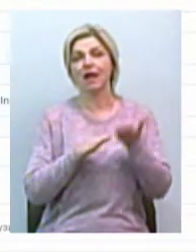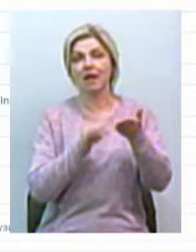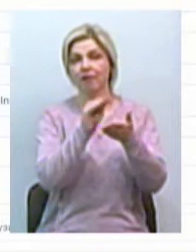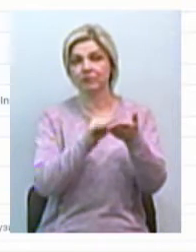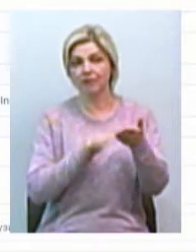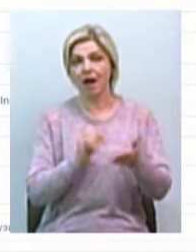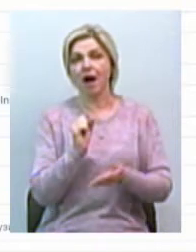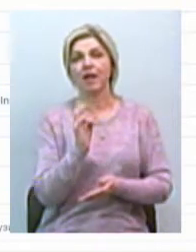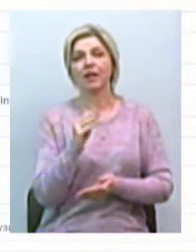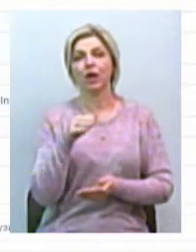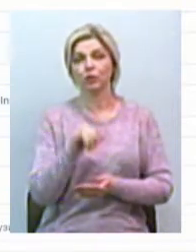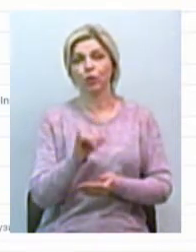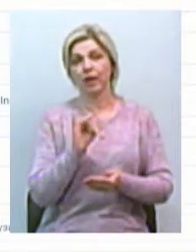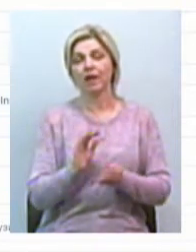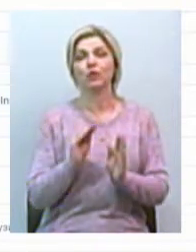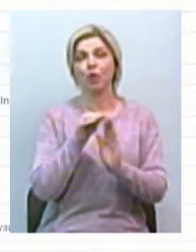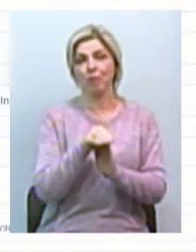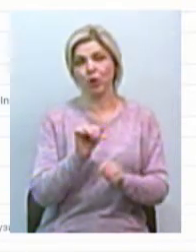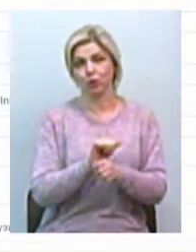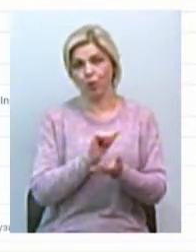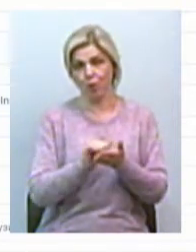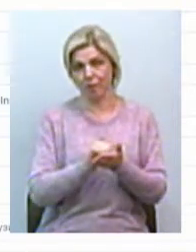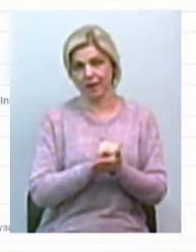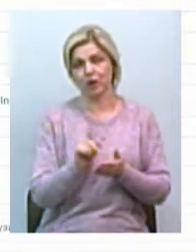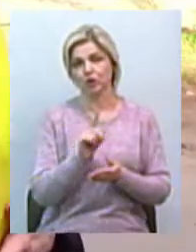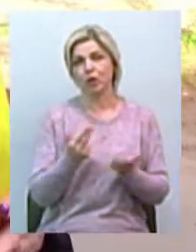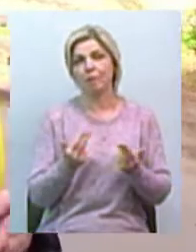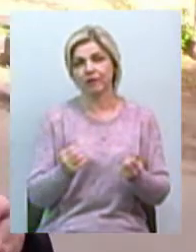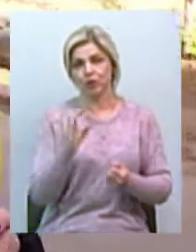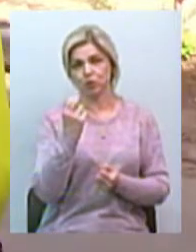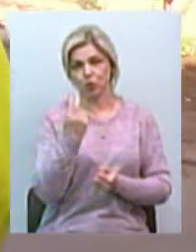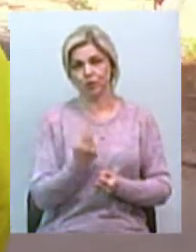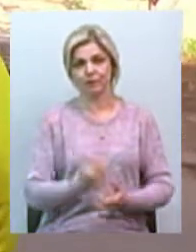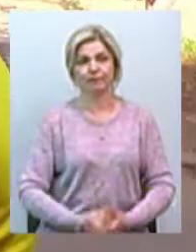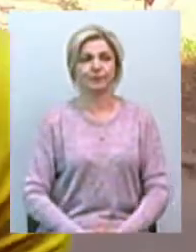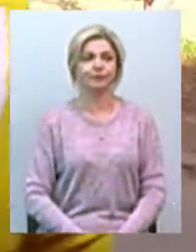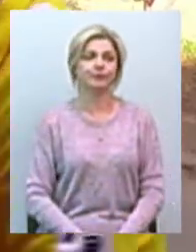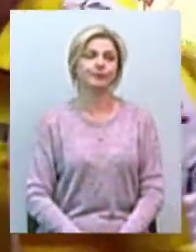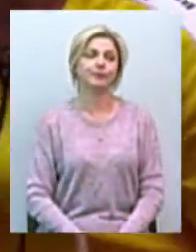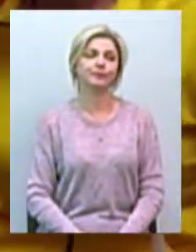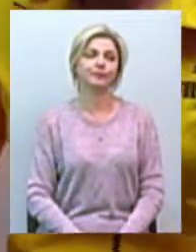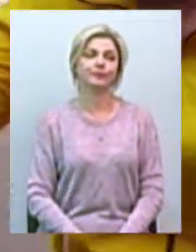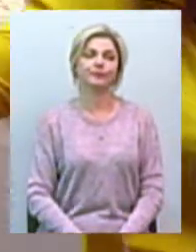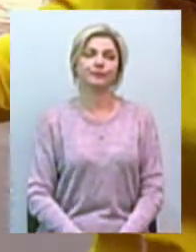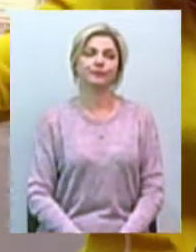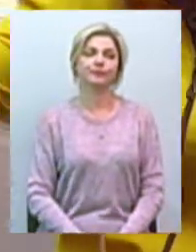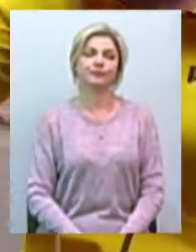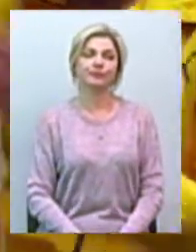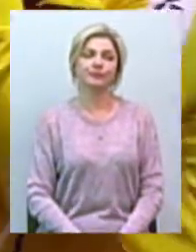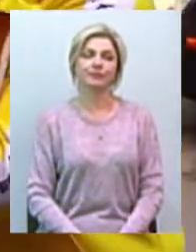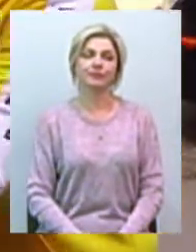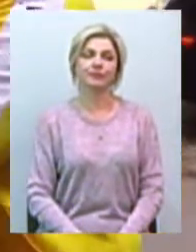анкету і прикріпити документи, що підтверджують соціальний статус. Ніна Булах, Євгеній Сержук, новини на Суспільному,